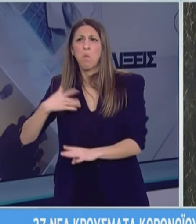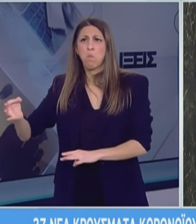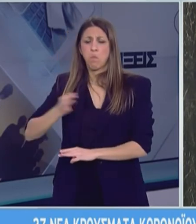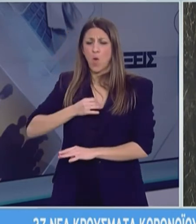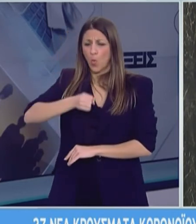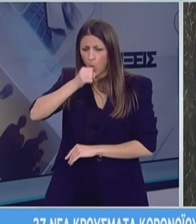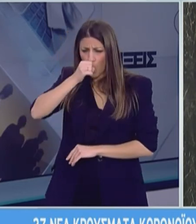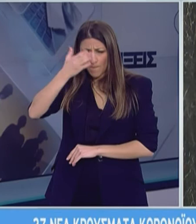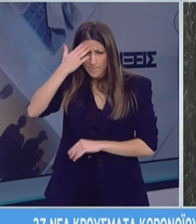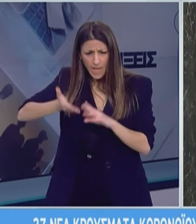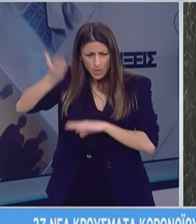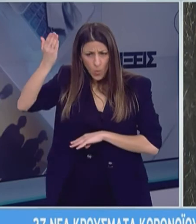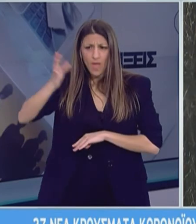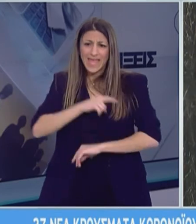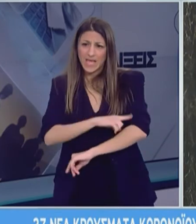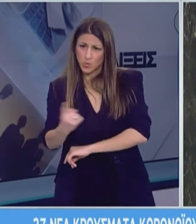συμπτώματα.